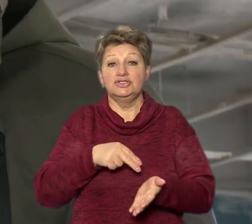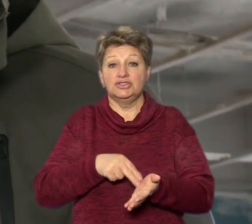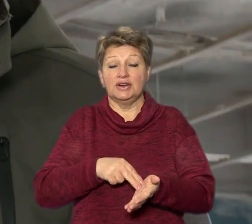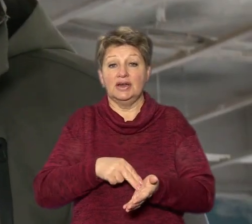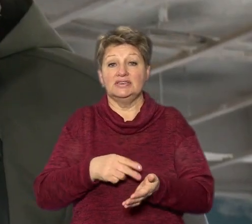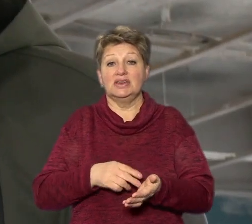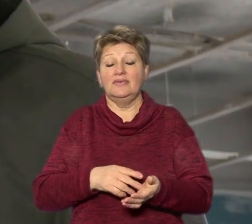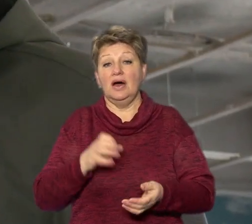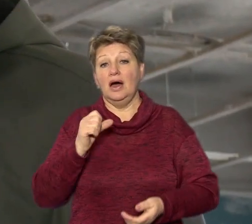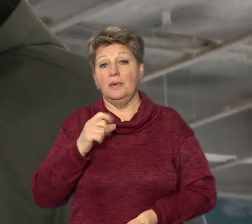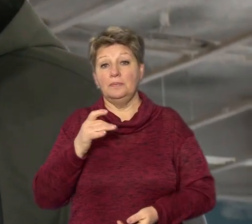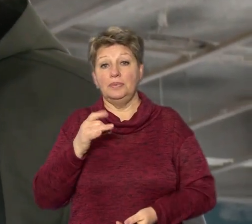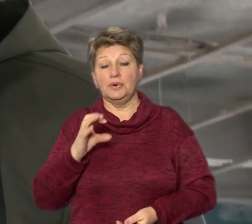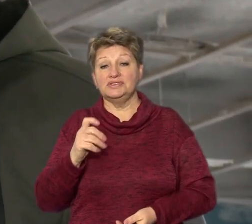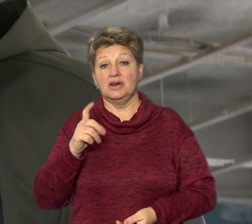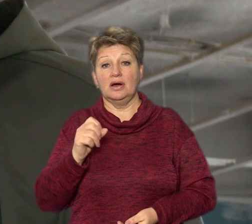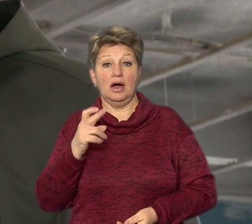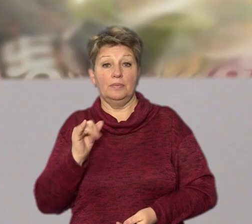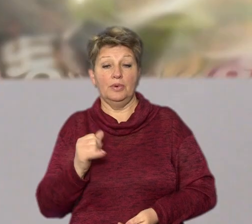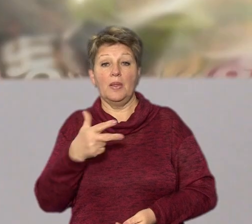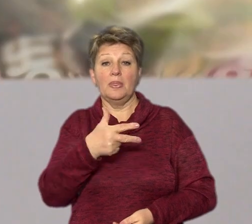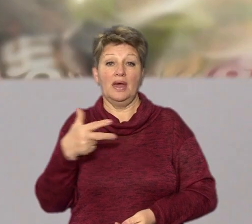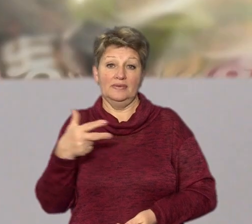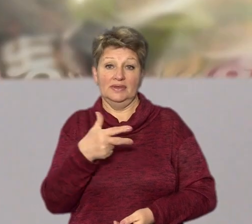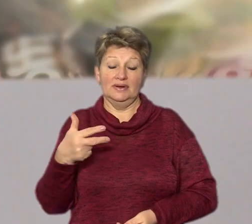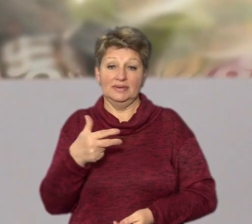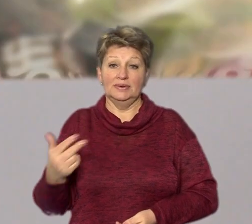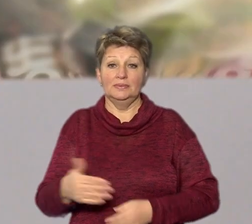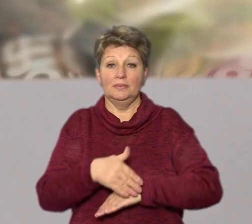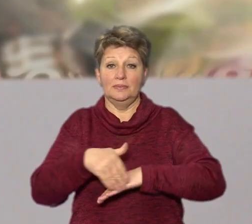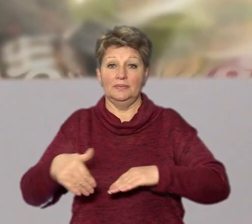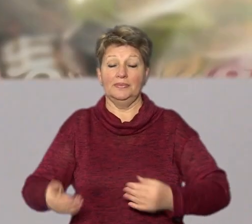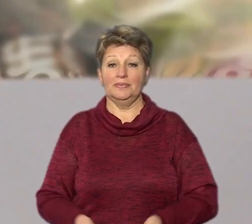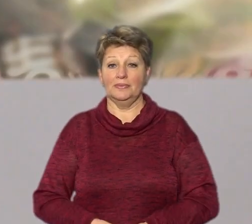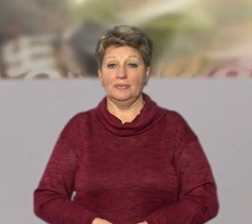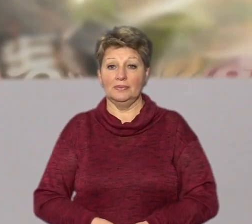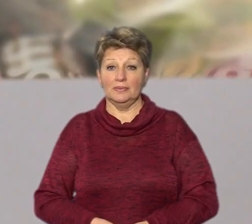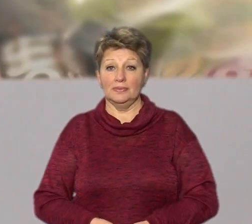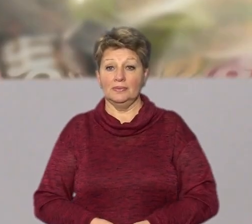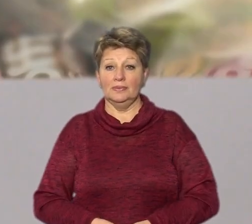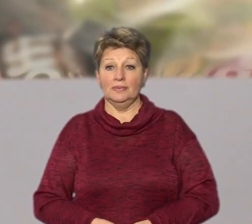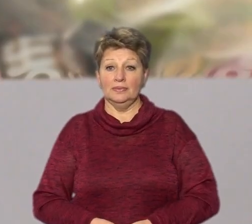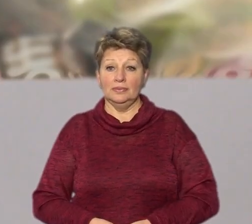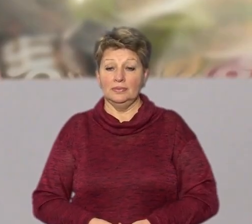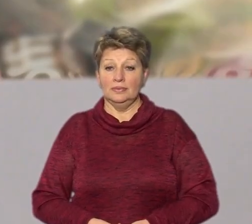третьому поверсі, зазначив Артем Хоменко. Дар'я Шевченко, Сергій Єфімов, Суспільне новини, Черкаси.